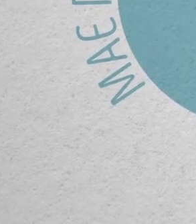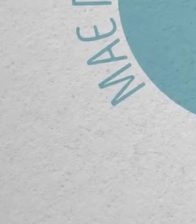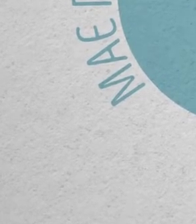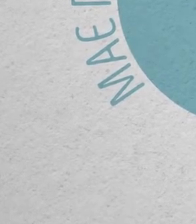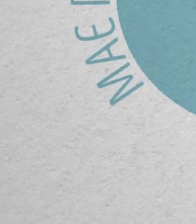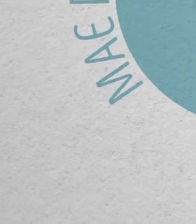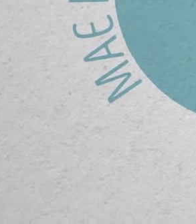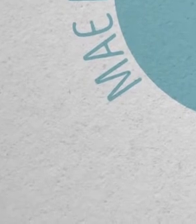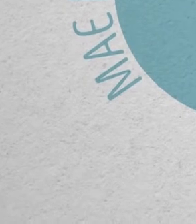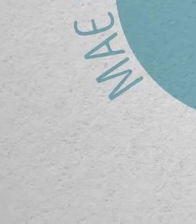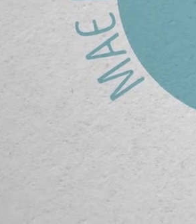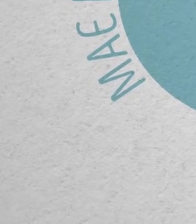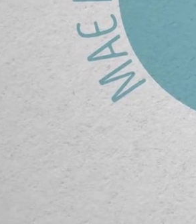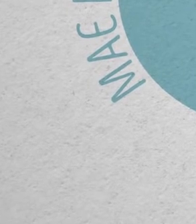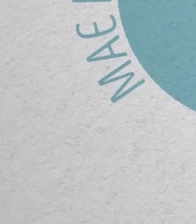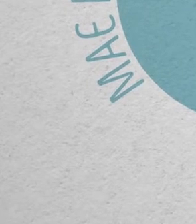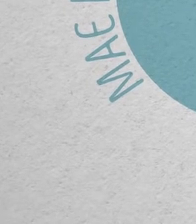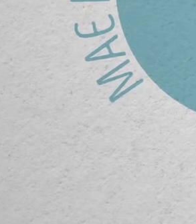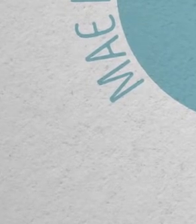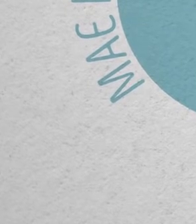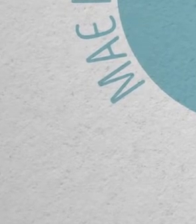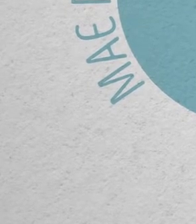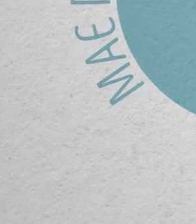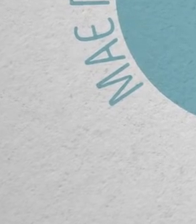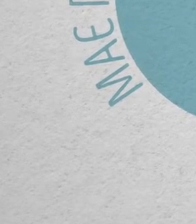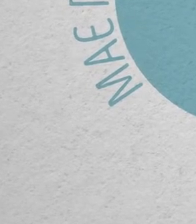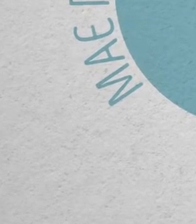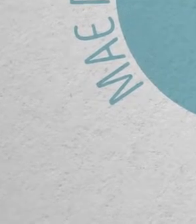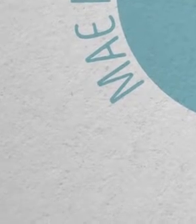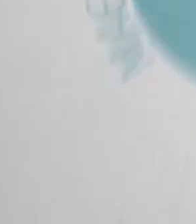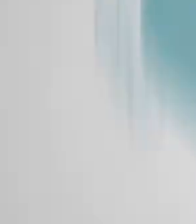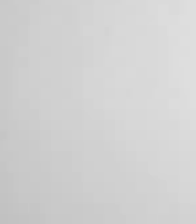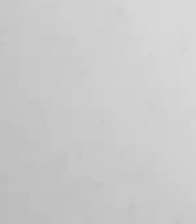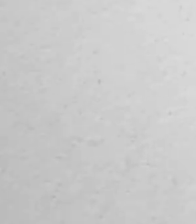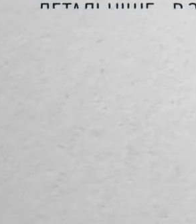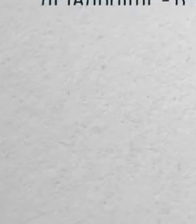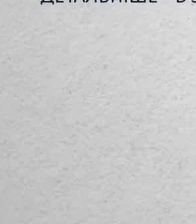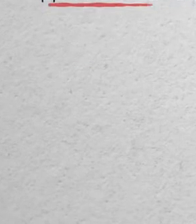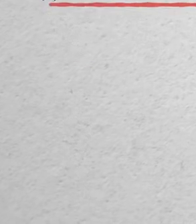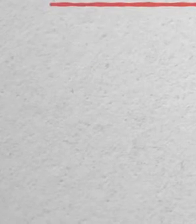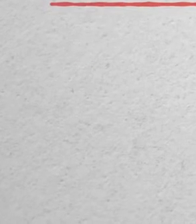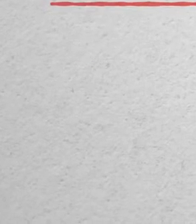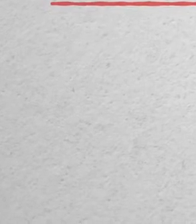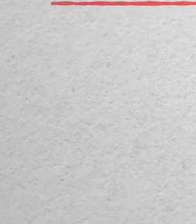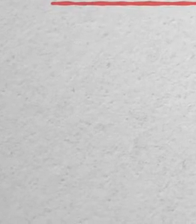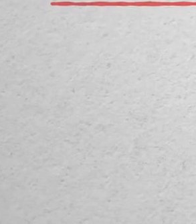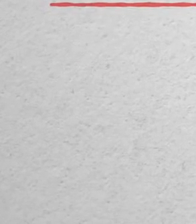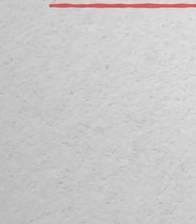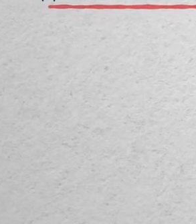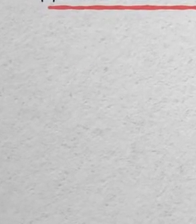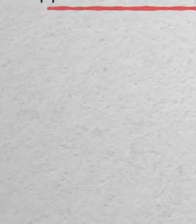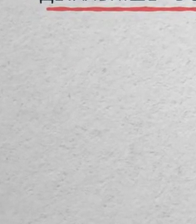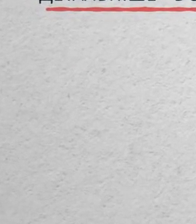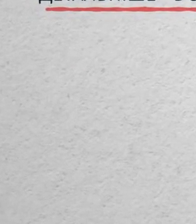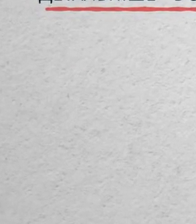свою думку щодо кожного питання, яке розглядається на засіданні Верховної Ради. Детальніше в законі про статус